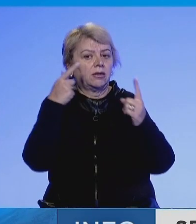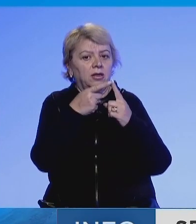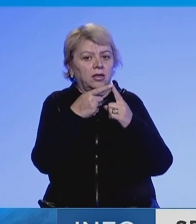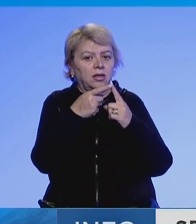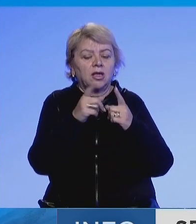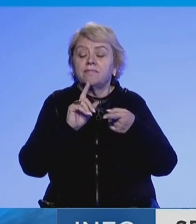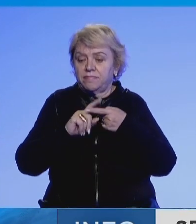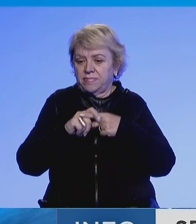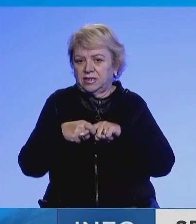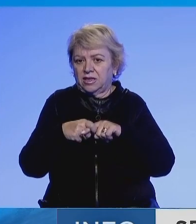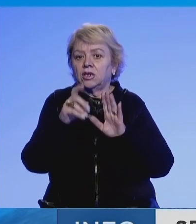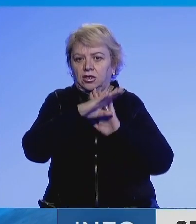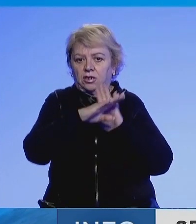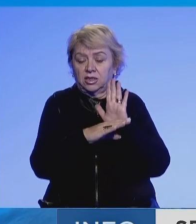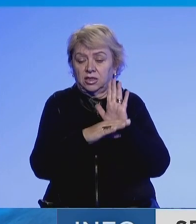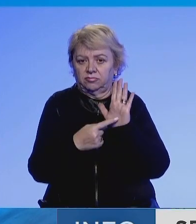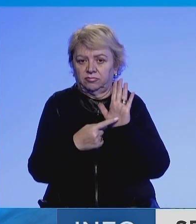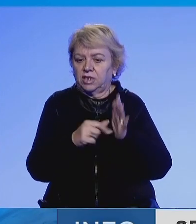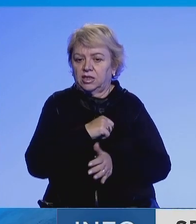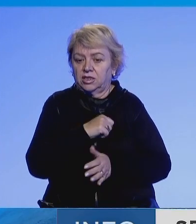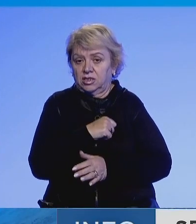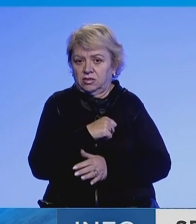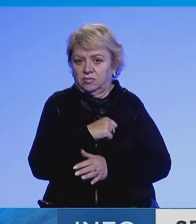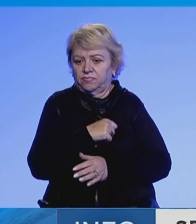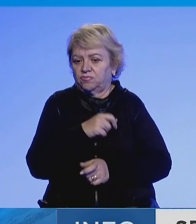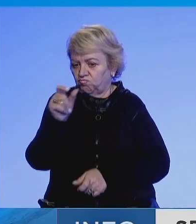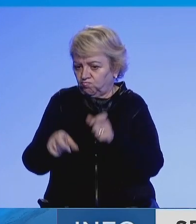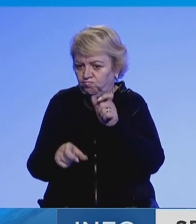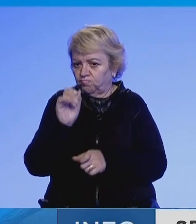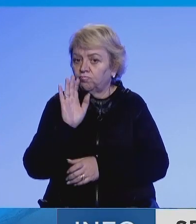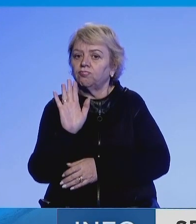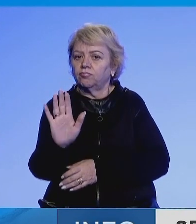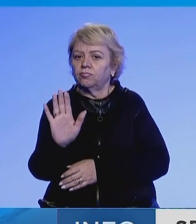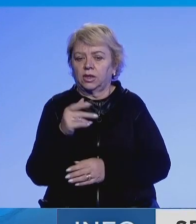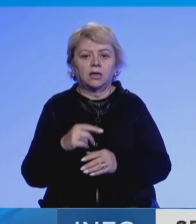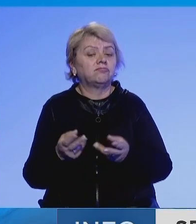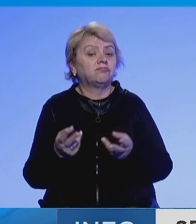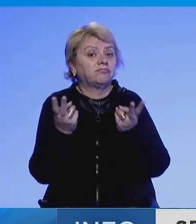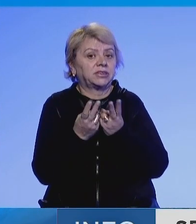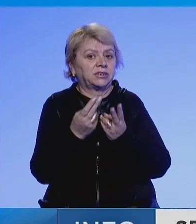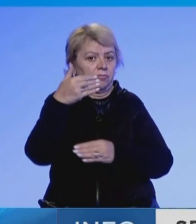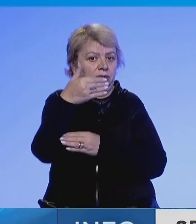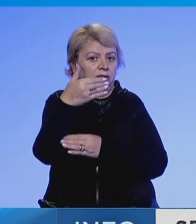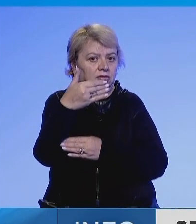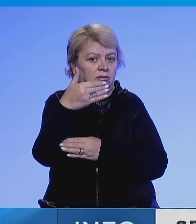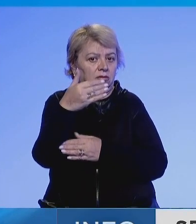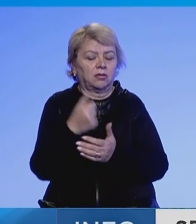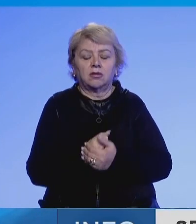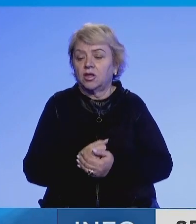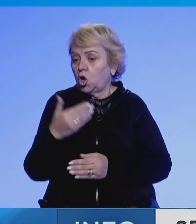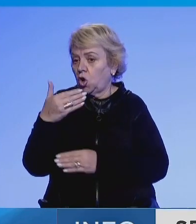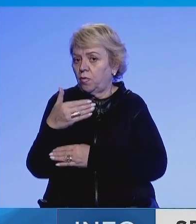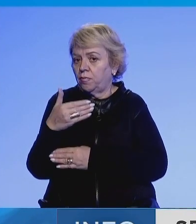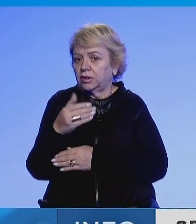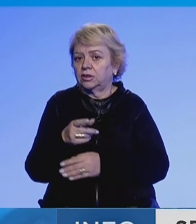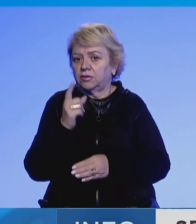materja e projekt ligjit të jetë në interes të plotë qytetarve, dhe e përstashme për biznesit dhe kompanit